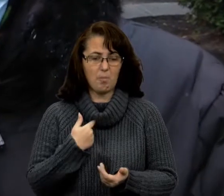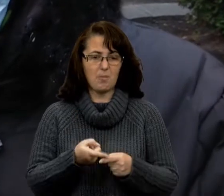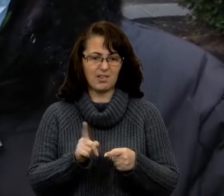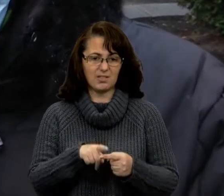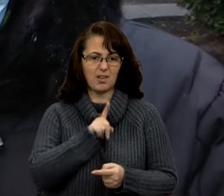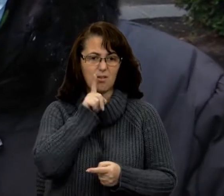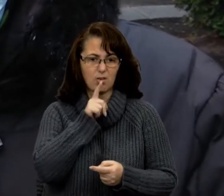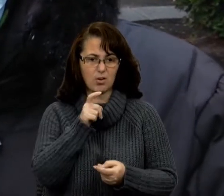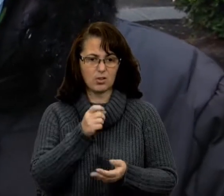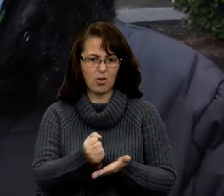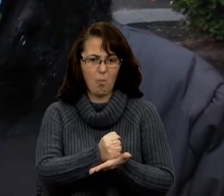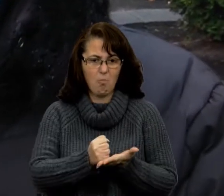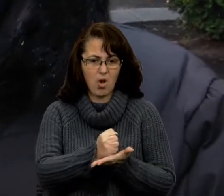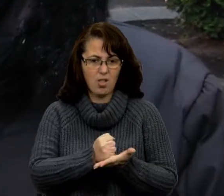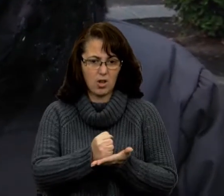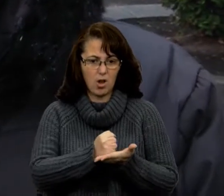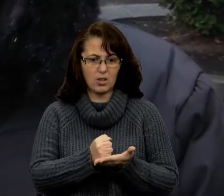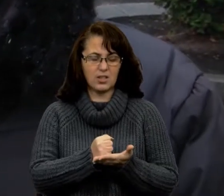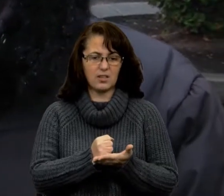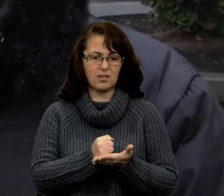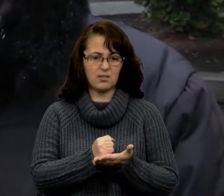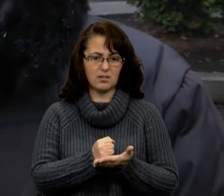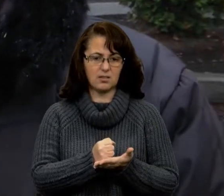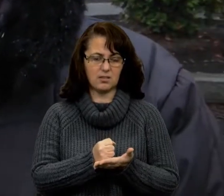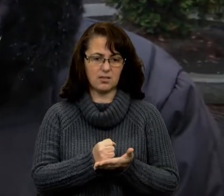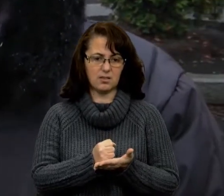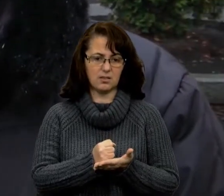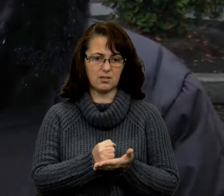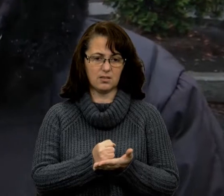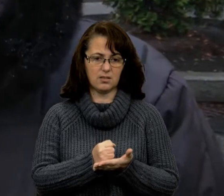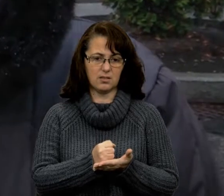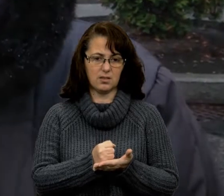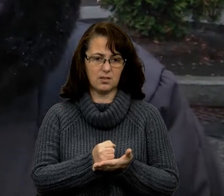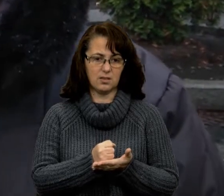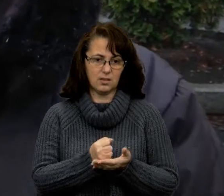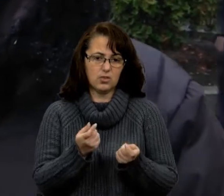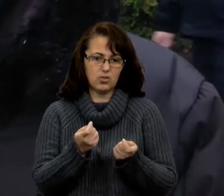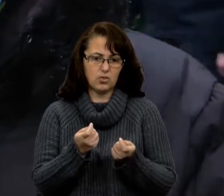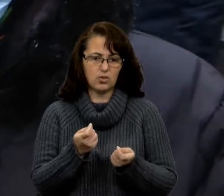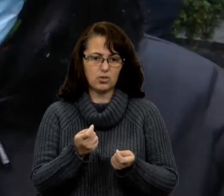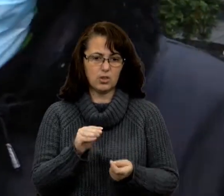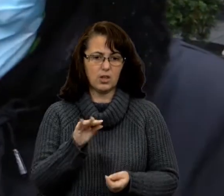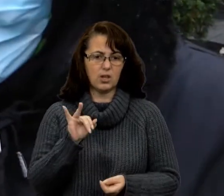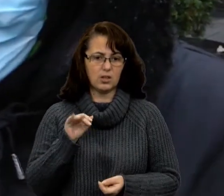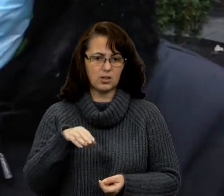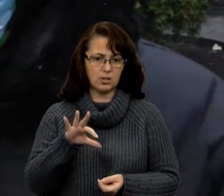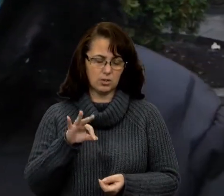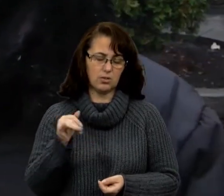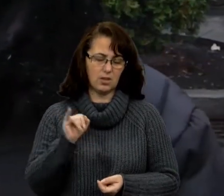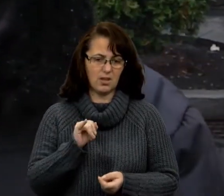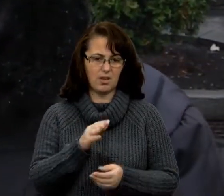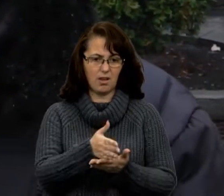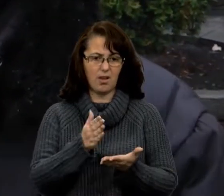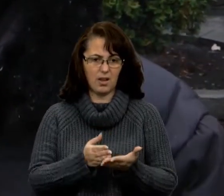мололи. І щось трохи жито, так хліб пекли.